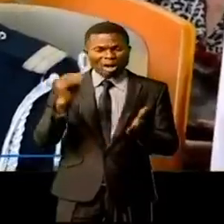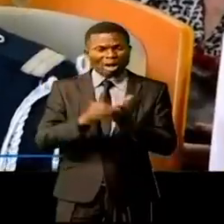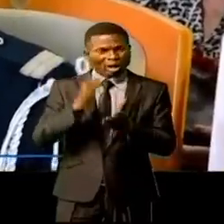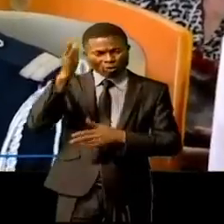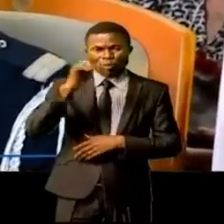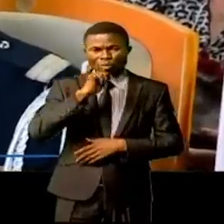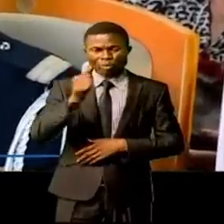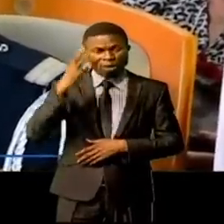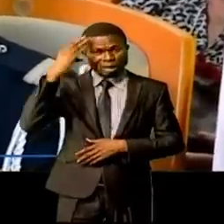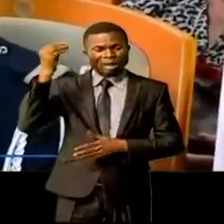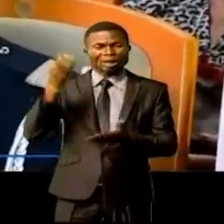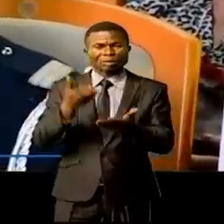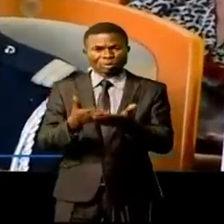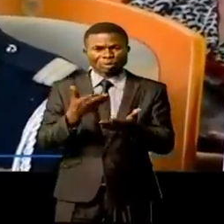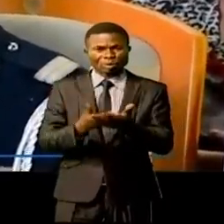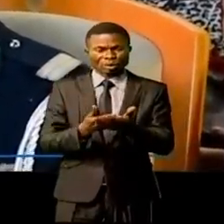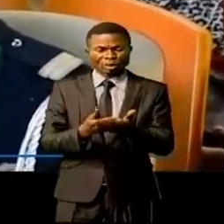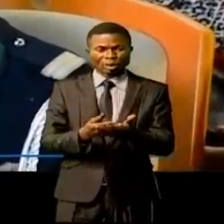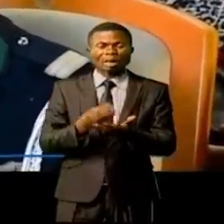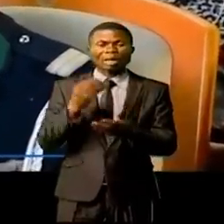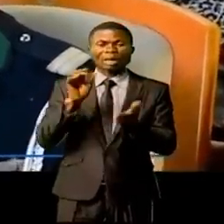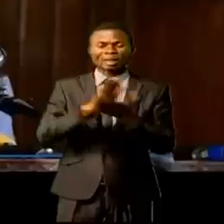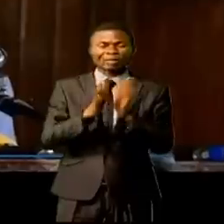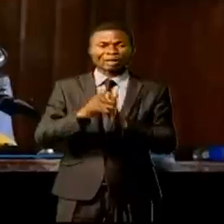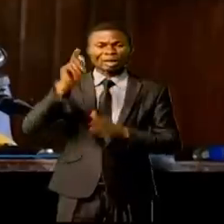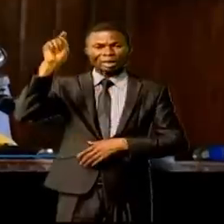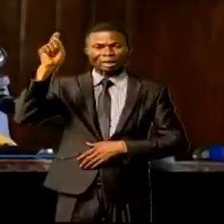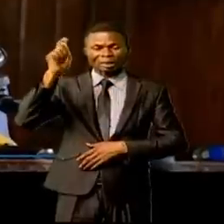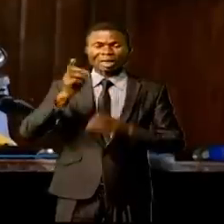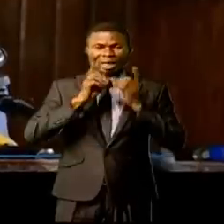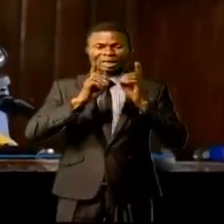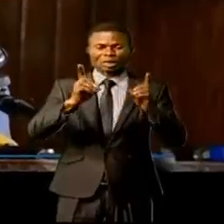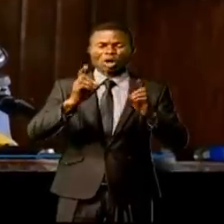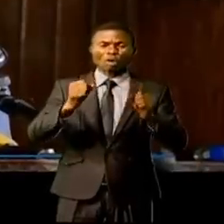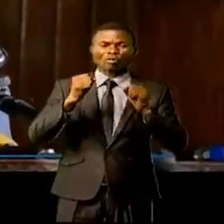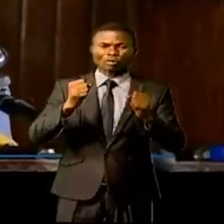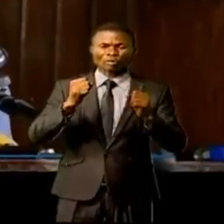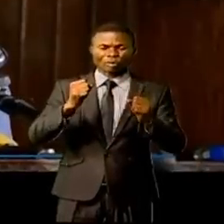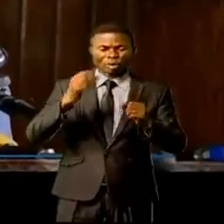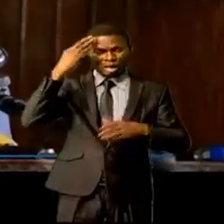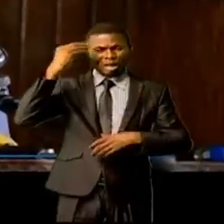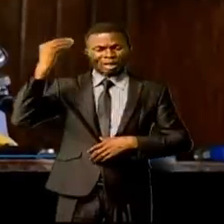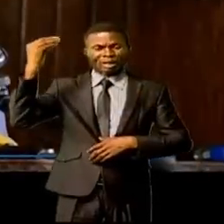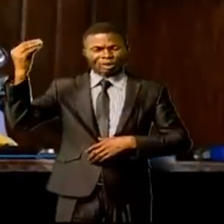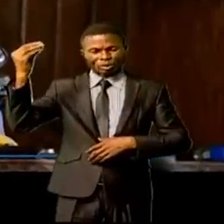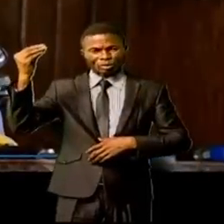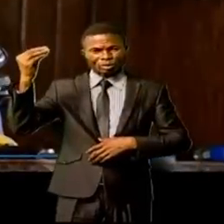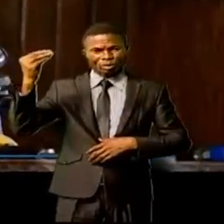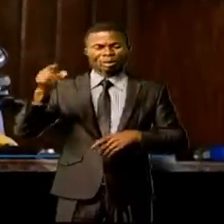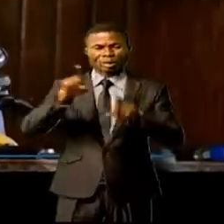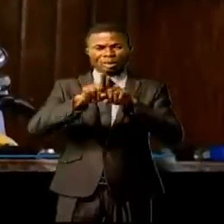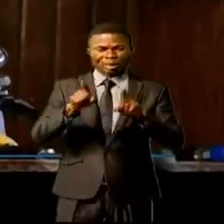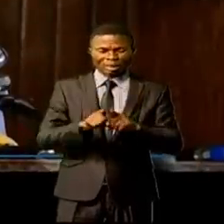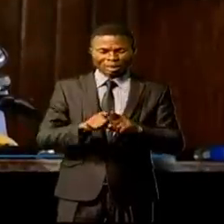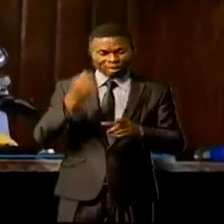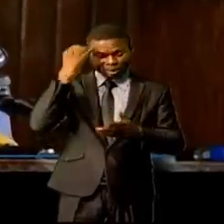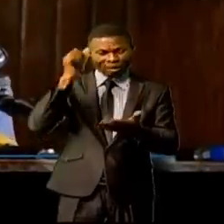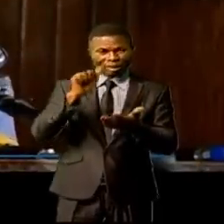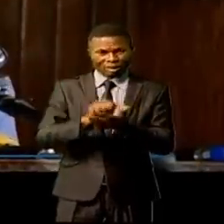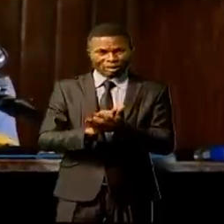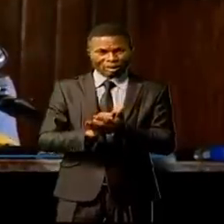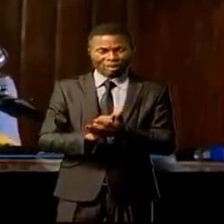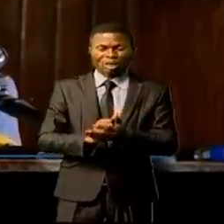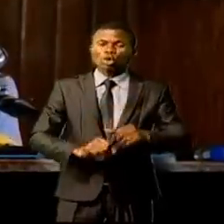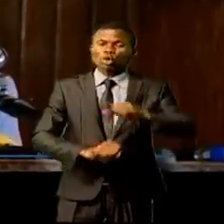Cette expérience font témoignage discours vibrant et inspirant et en ce sens il est un